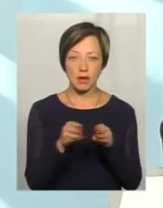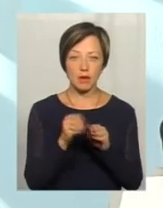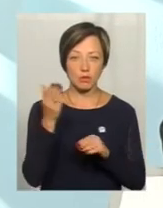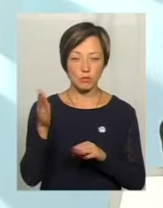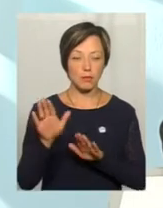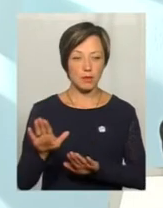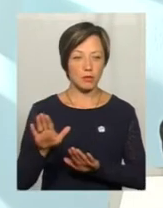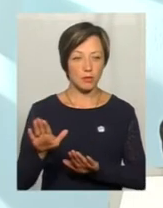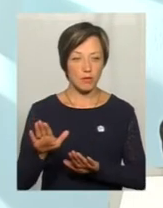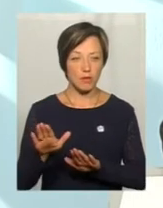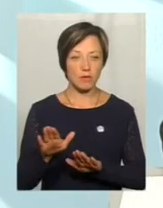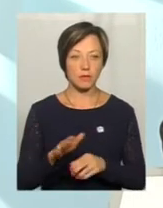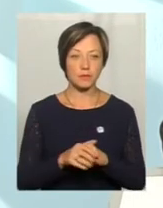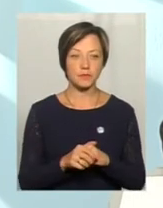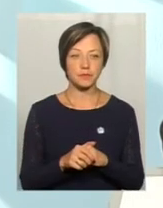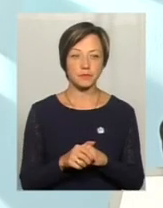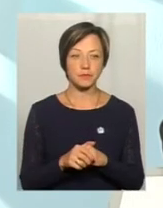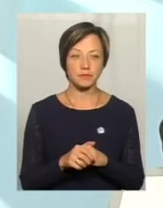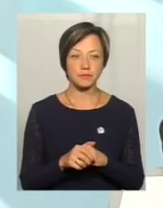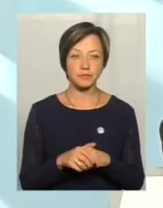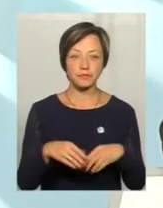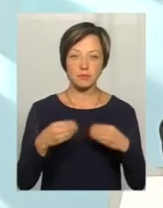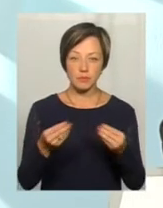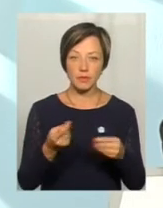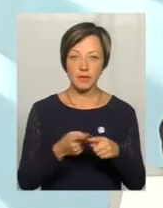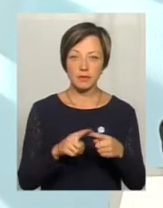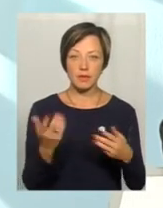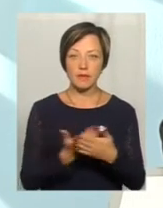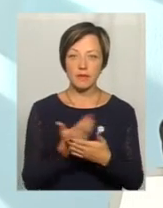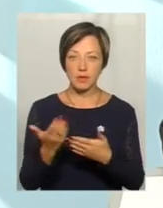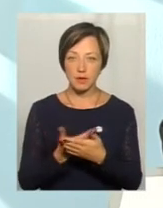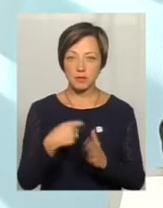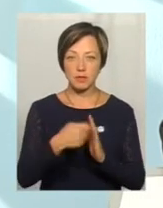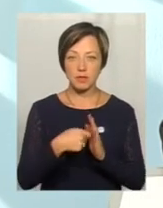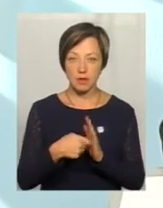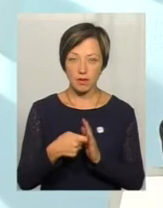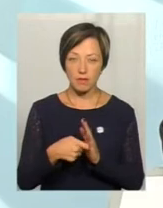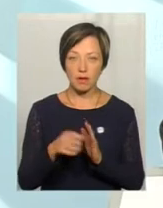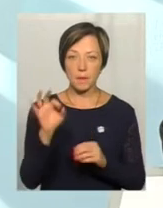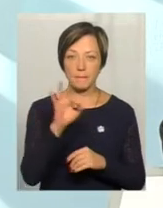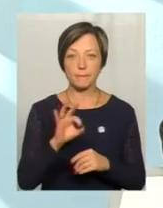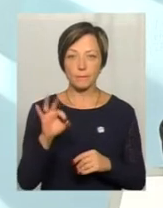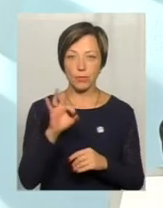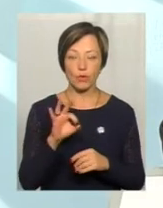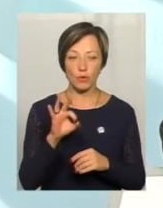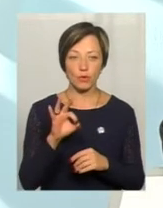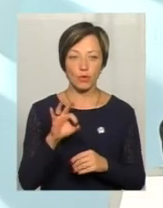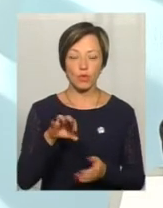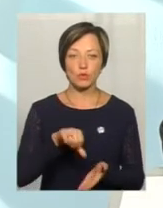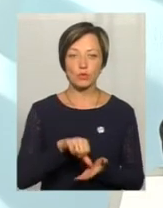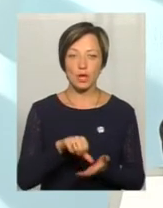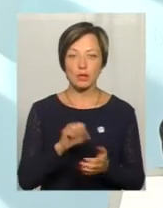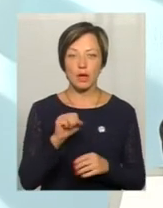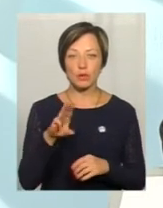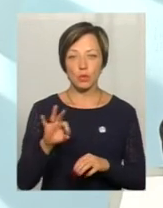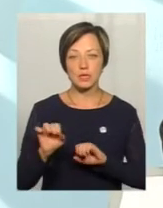проводив відповідні роботи, надати цей фільм, який він зняв про учасників ОТО